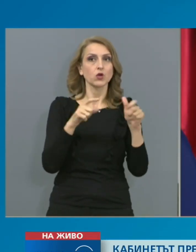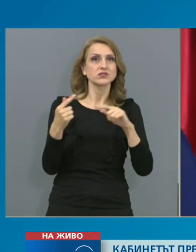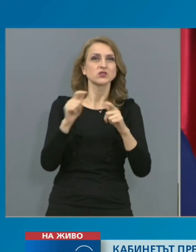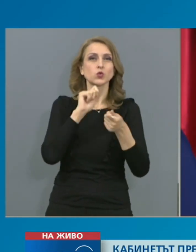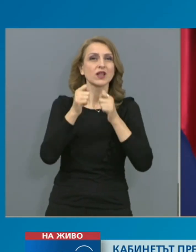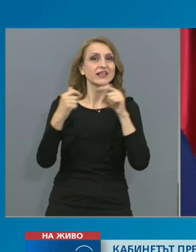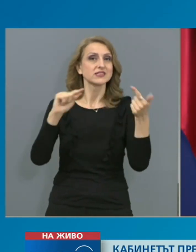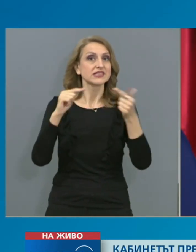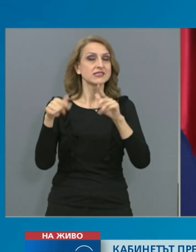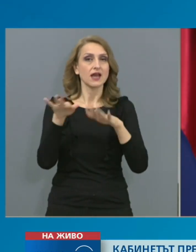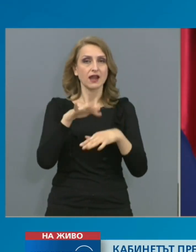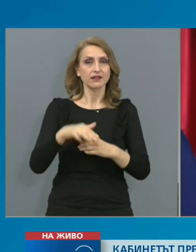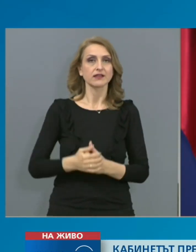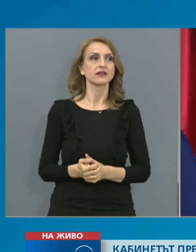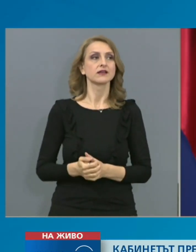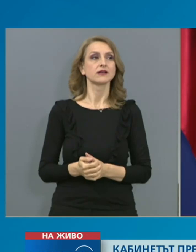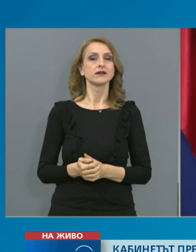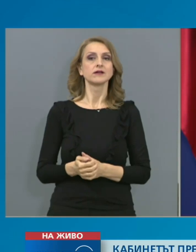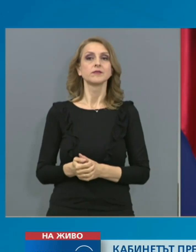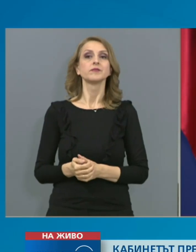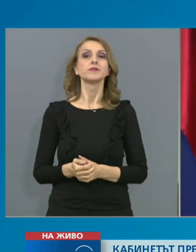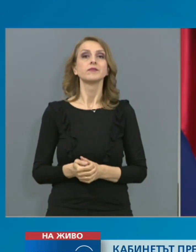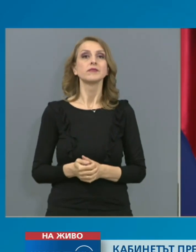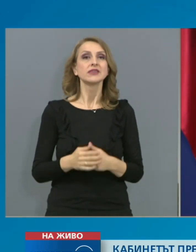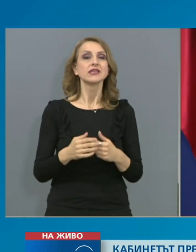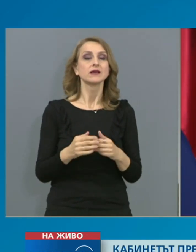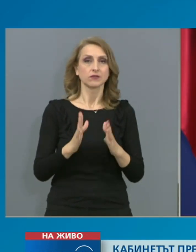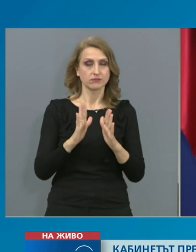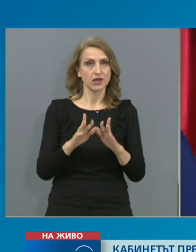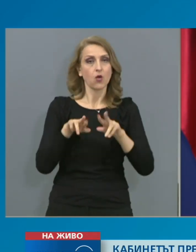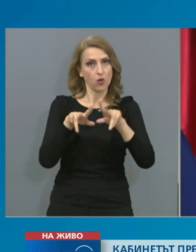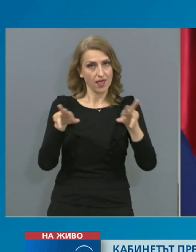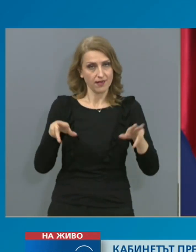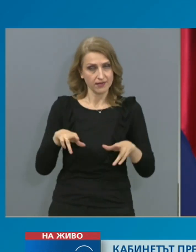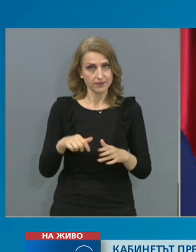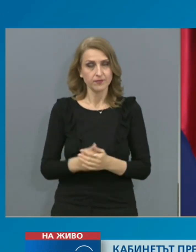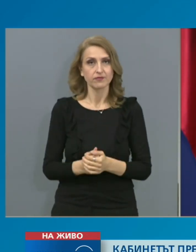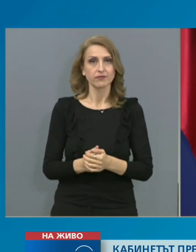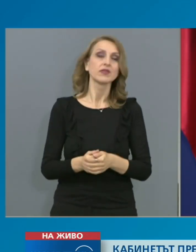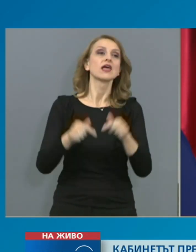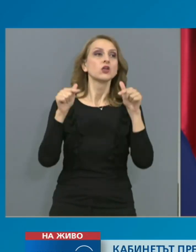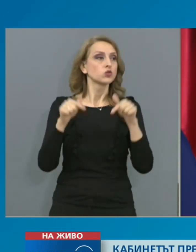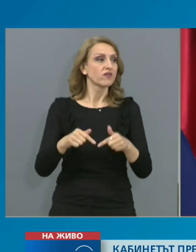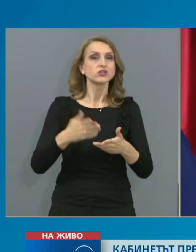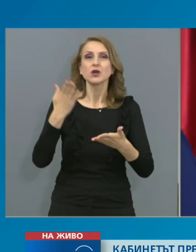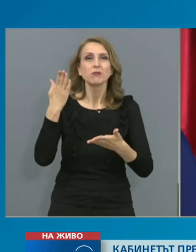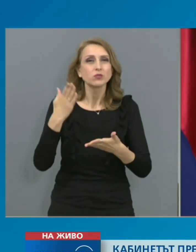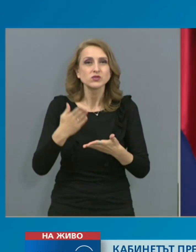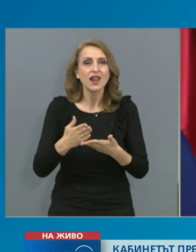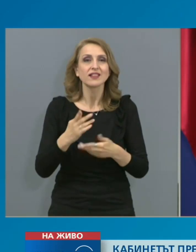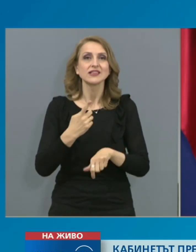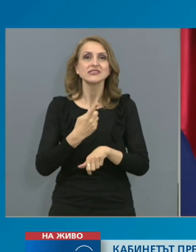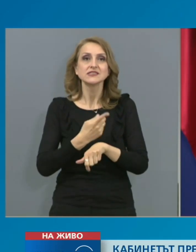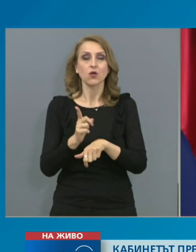само хората? Чакай, нека чуем до края. Колеги, това са последните секунди, в